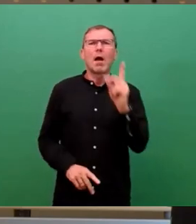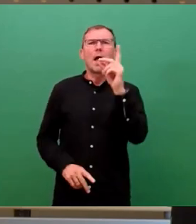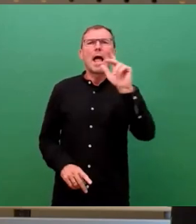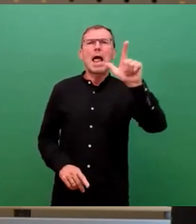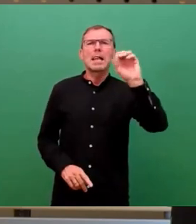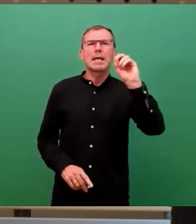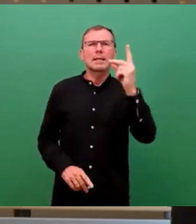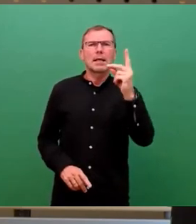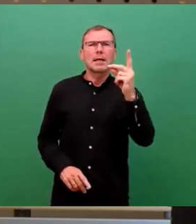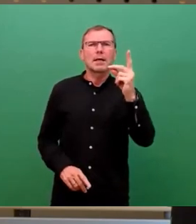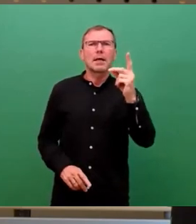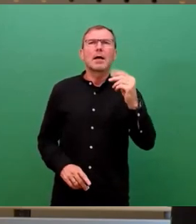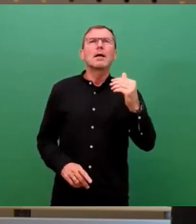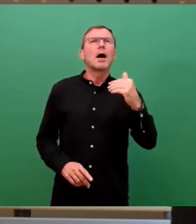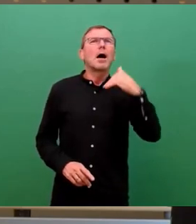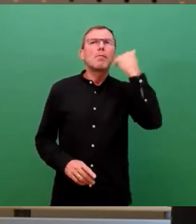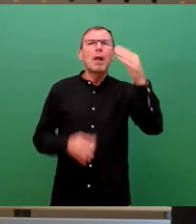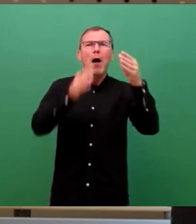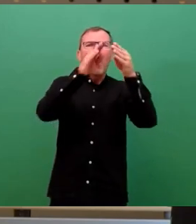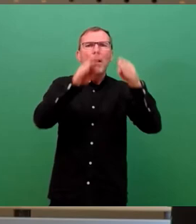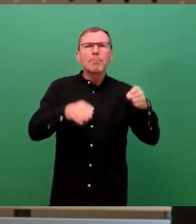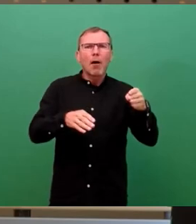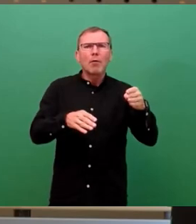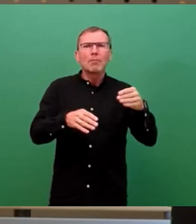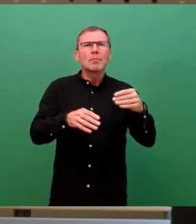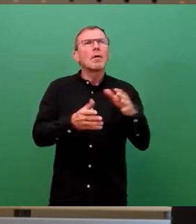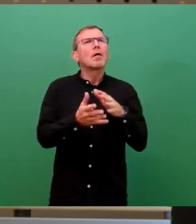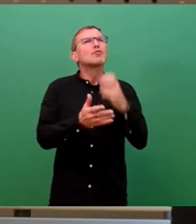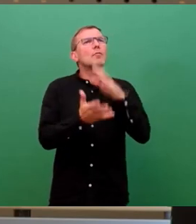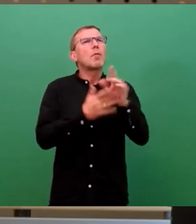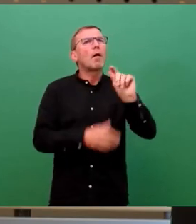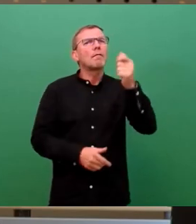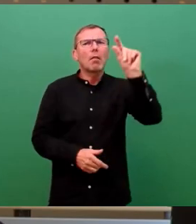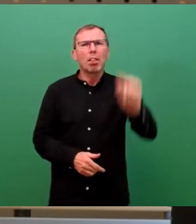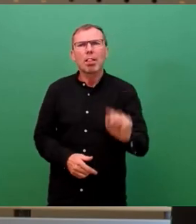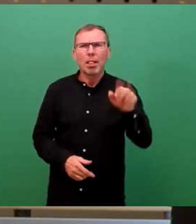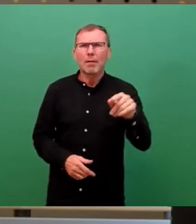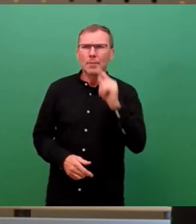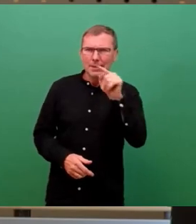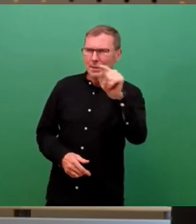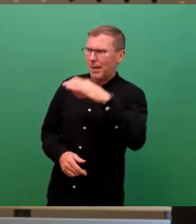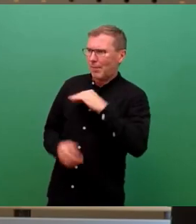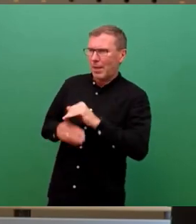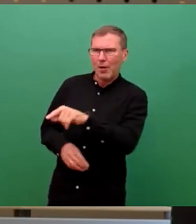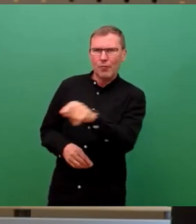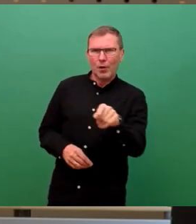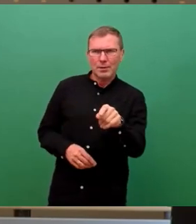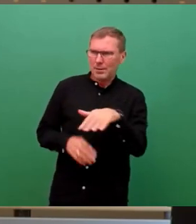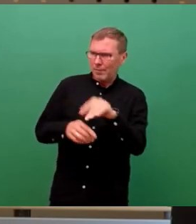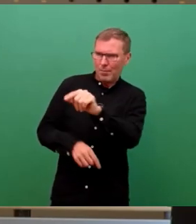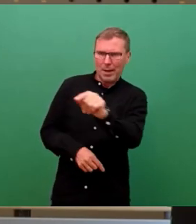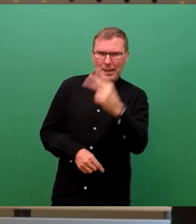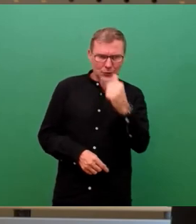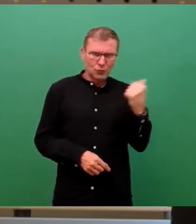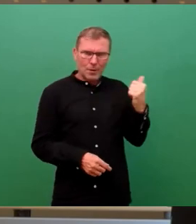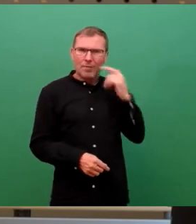Baum verbraucht so gut wie gar nicht. Das haben wir von vornherein gemacht. Jetzt habe ich mal geguckt, weil es ja Ihre Parteifreunde sind, die für den Bereich zuständig sind. Und